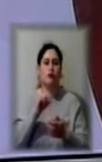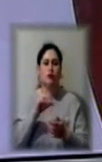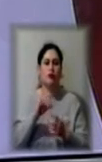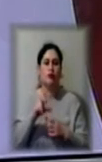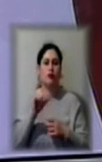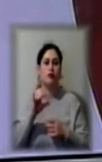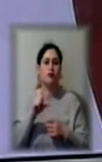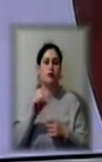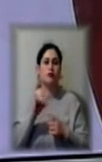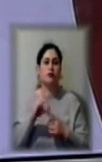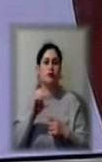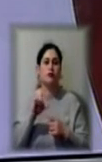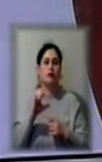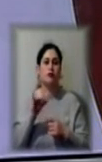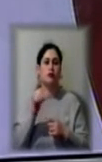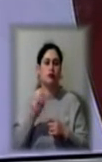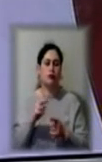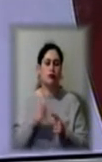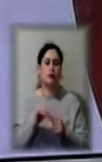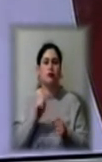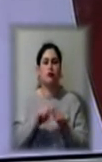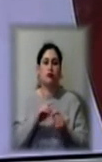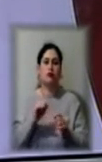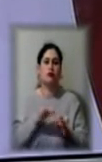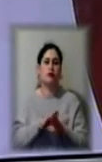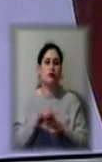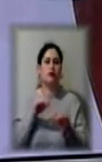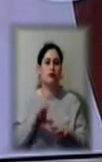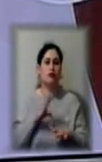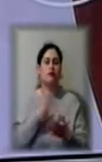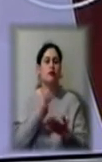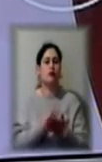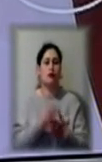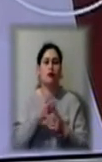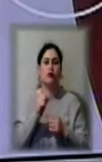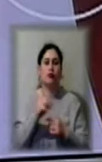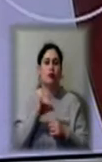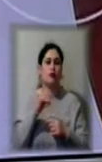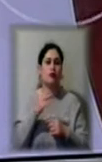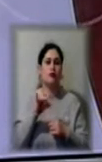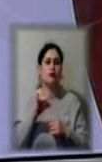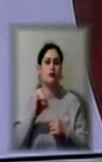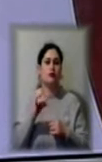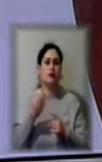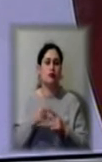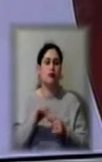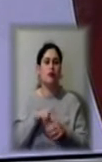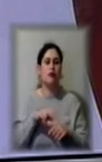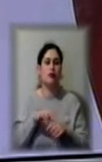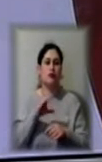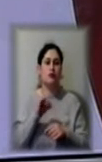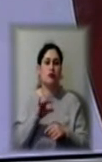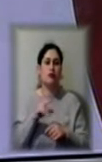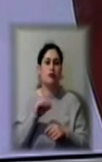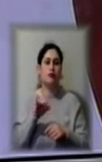незвичайних ситуацій. Контроль за виконанням рішення було покладено на рай Держадміністрації, поліцію і санепідемстанцію. За